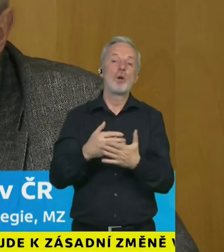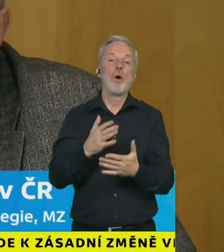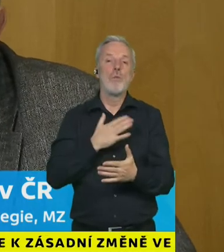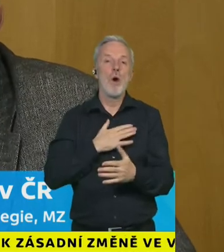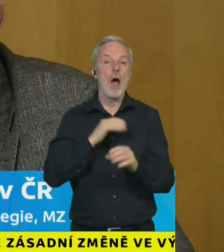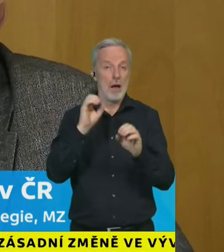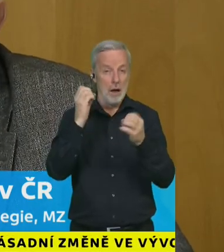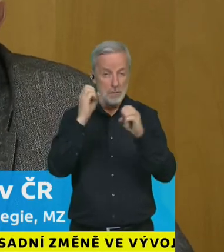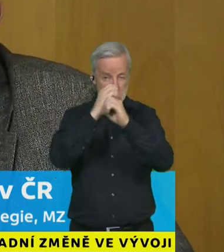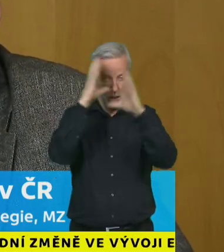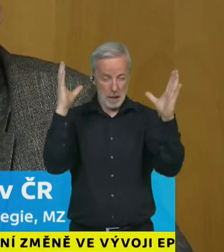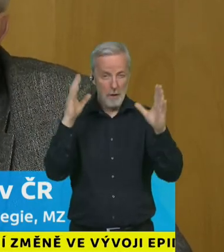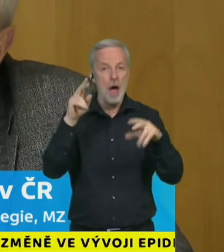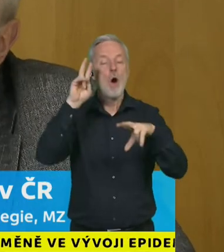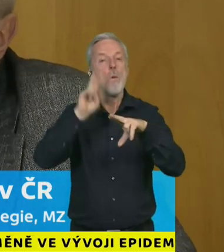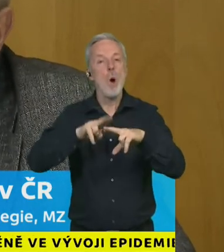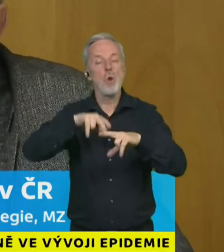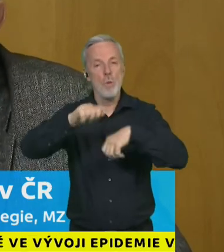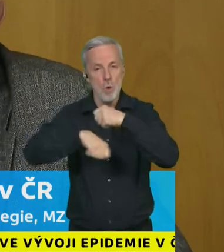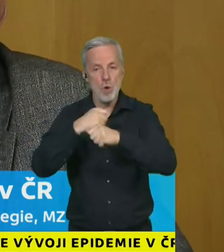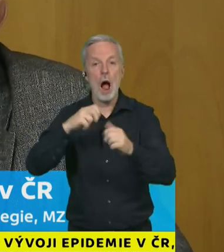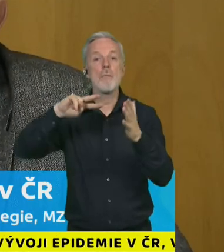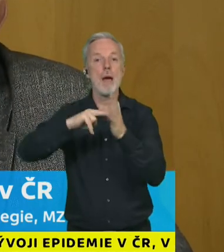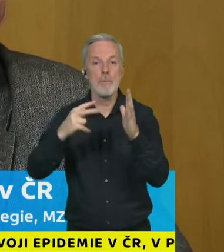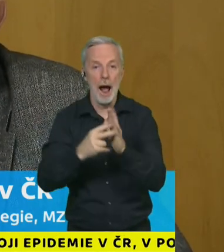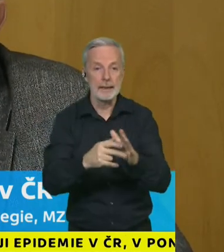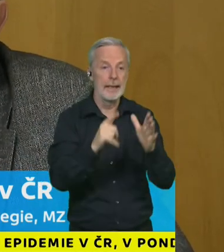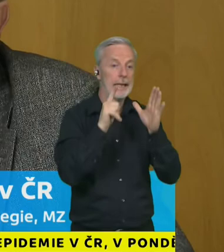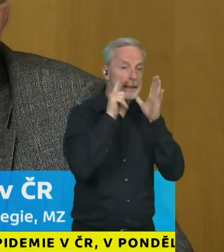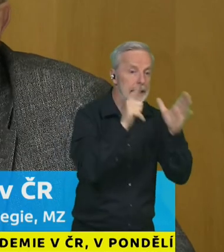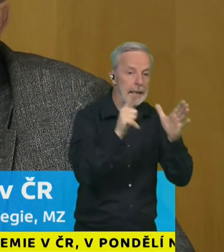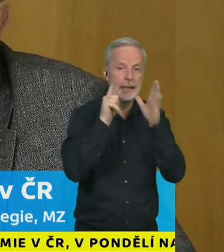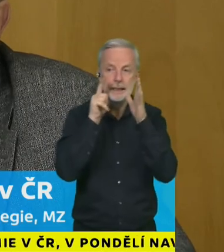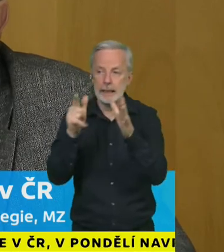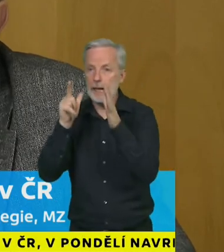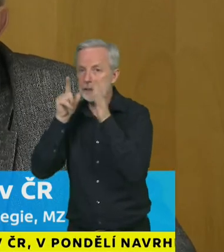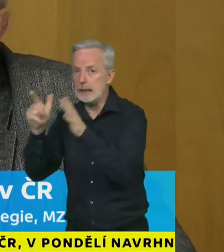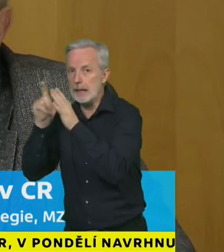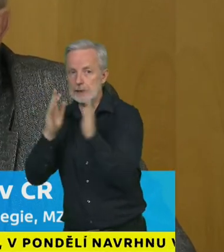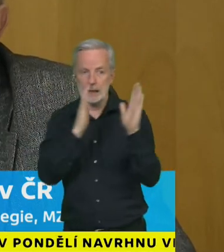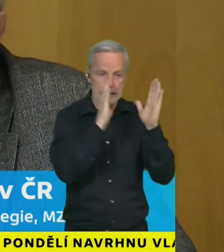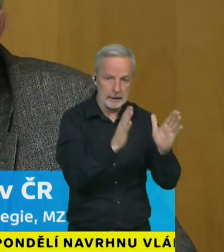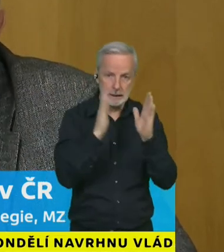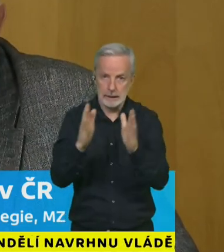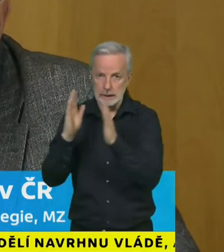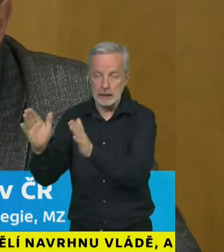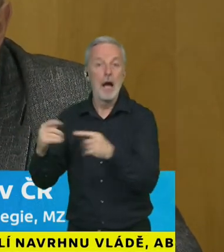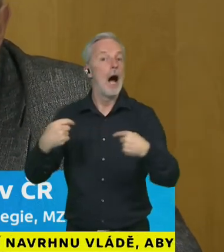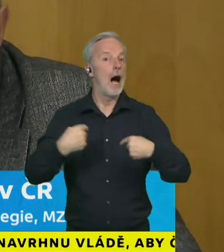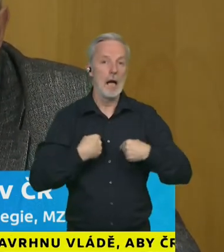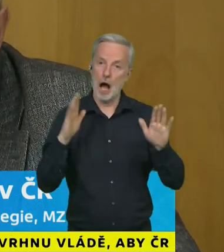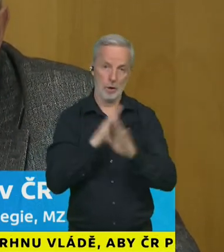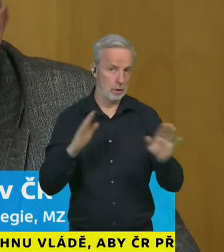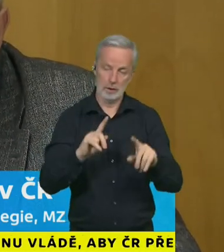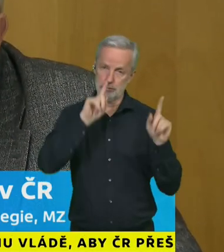intervalech tak jak nám bude dodávána vakcína a tu prioritizaci nemůžu rozhodovat já to musím udělat klinici